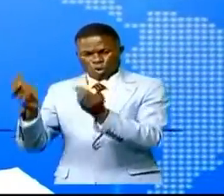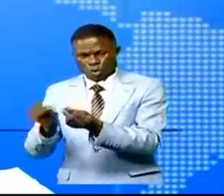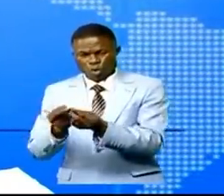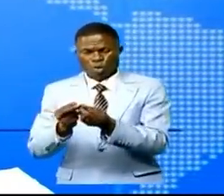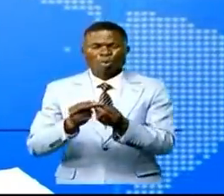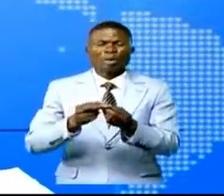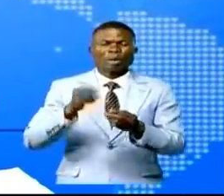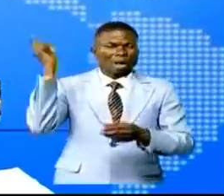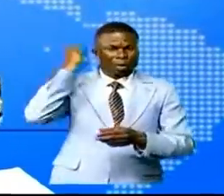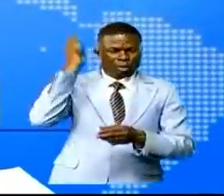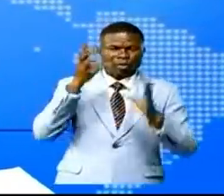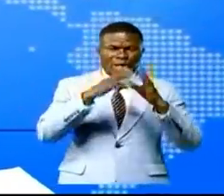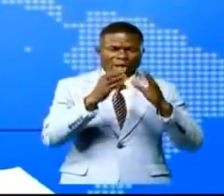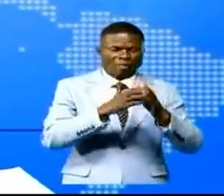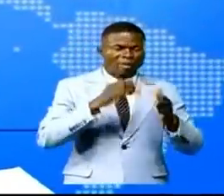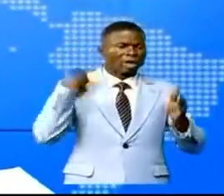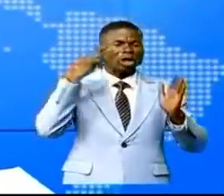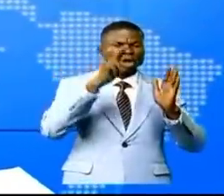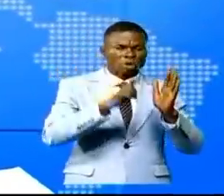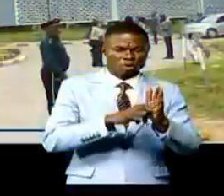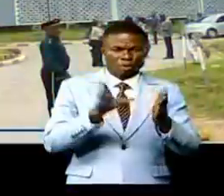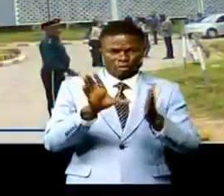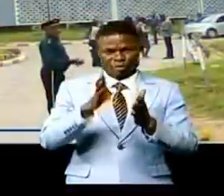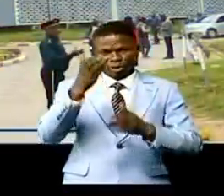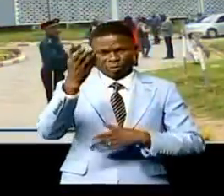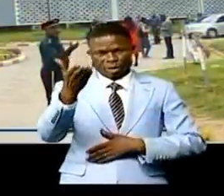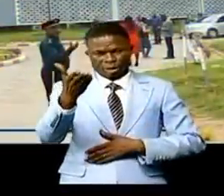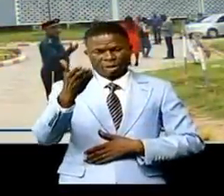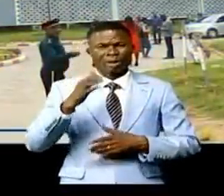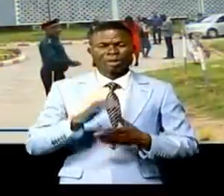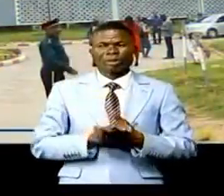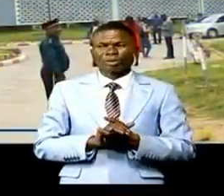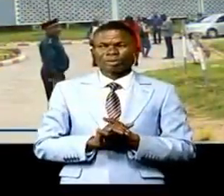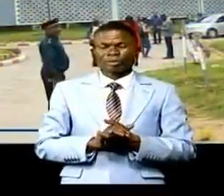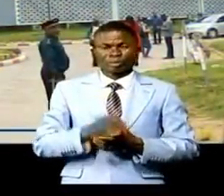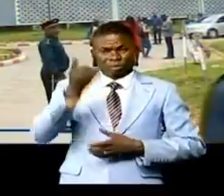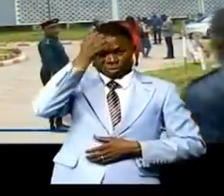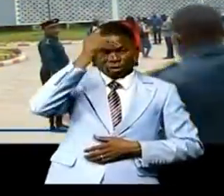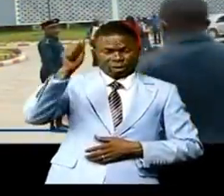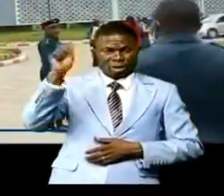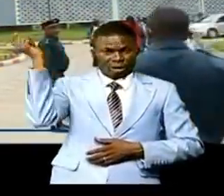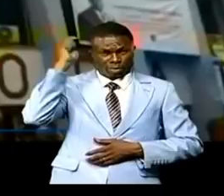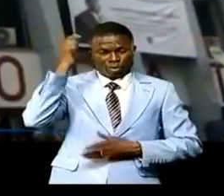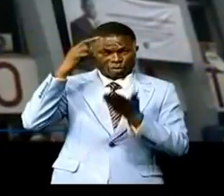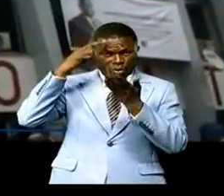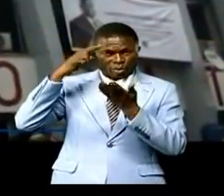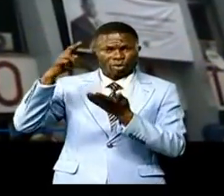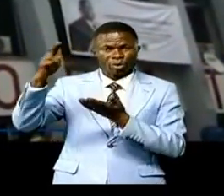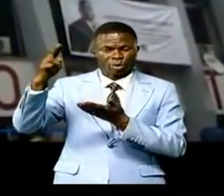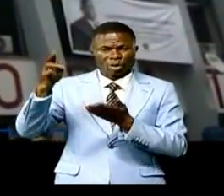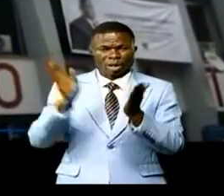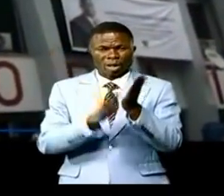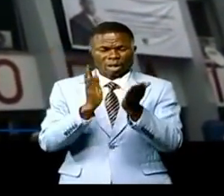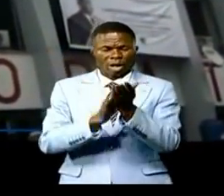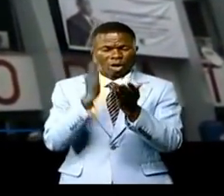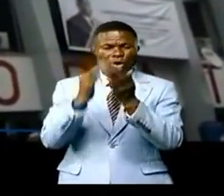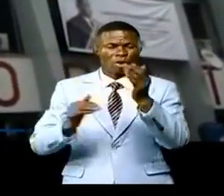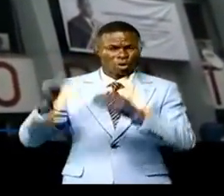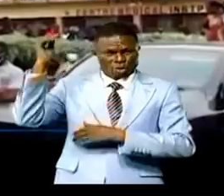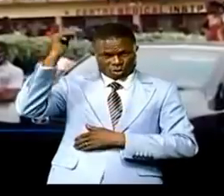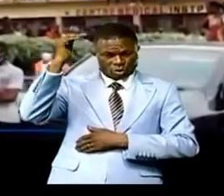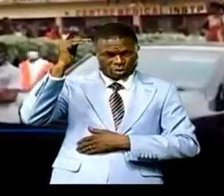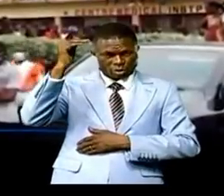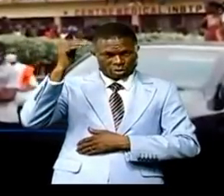gouvernement. Les explications de Sandra Nenghi. La grève des professeurs d'universités et instituts supérieurs l'a